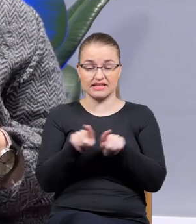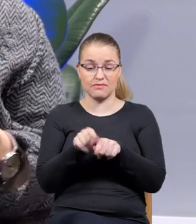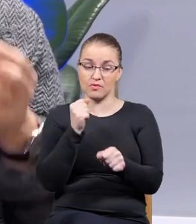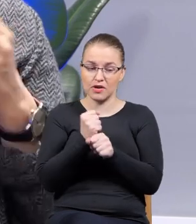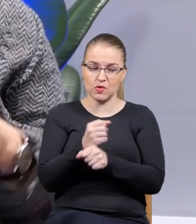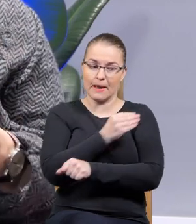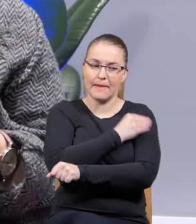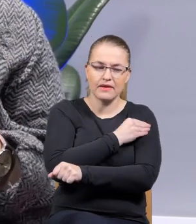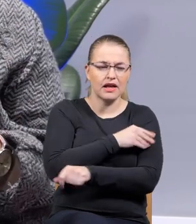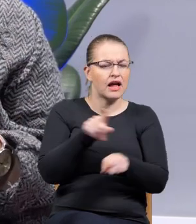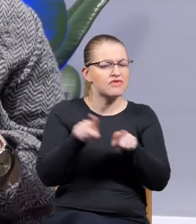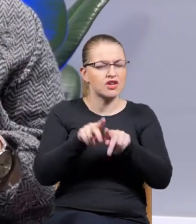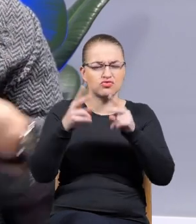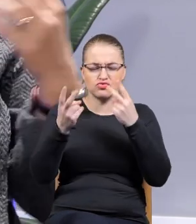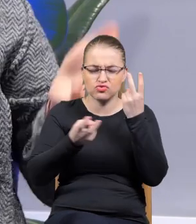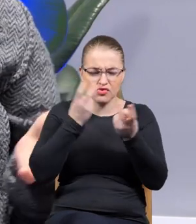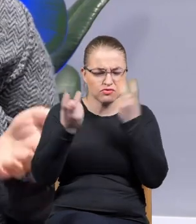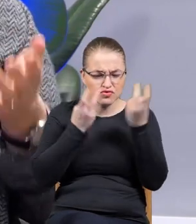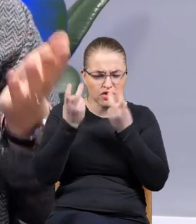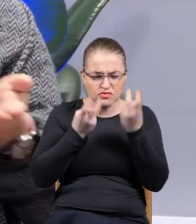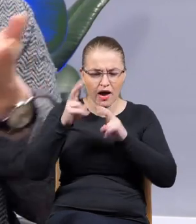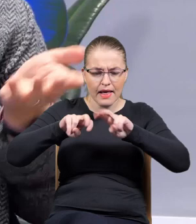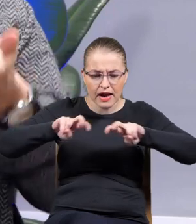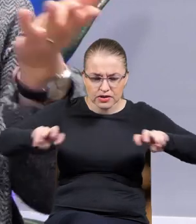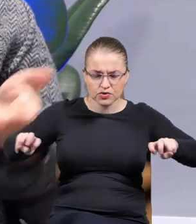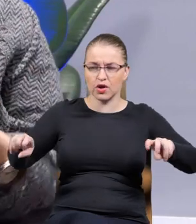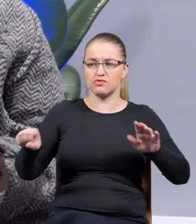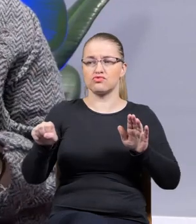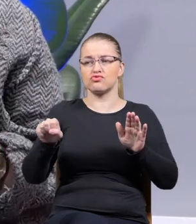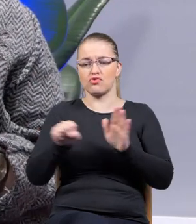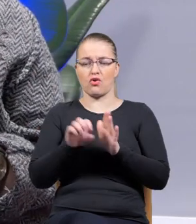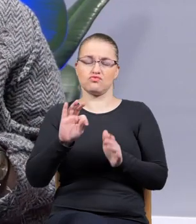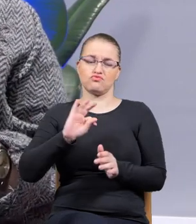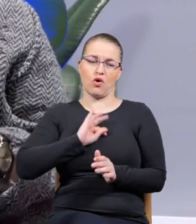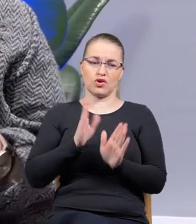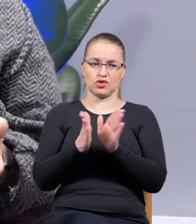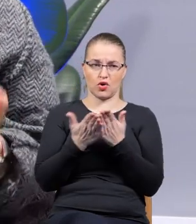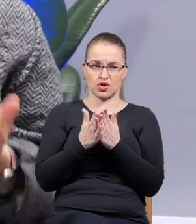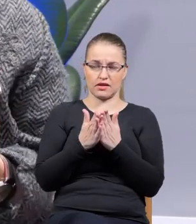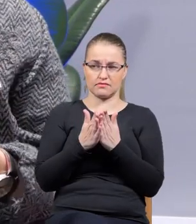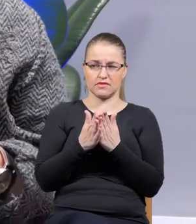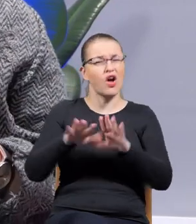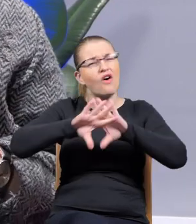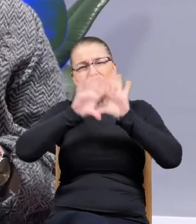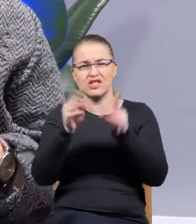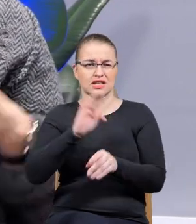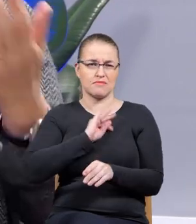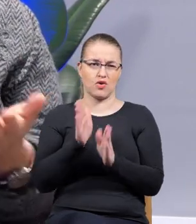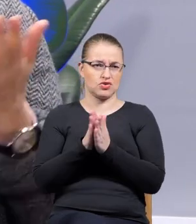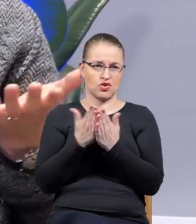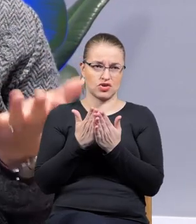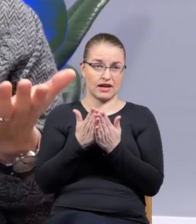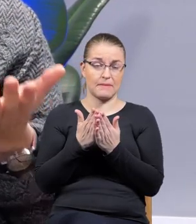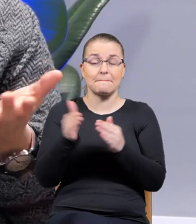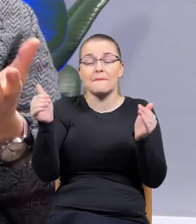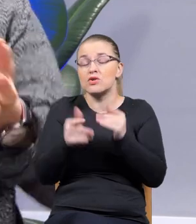materiałem, ja też robię ogromny research, przynajmniej do niektórych książek, albo właściwie do wszystkich książek. Nawet jeżeli